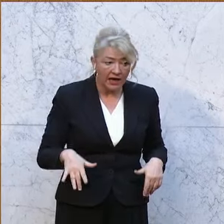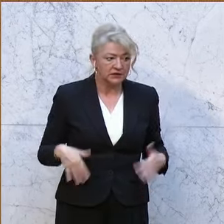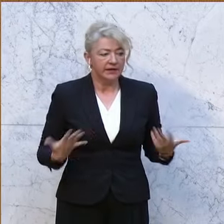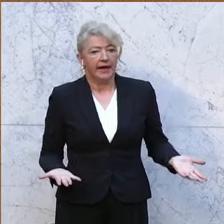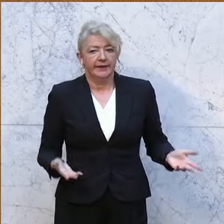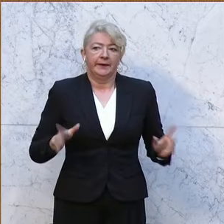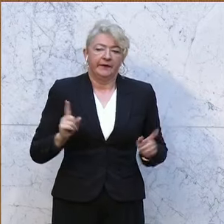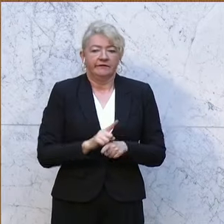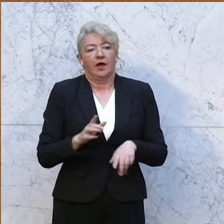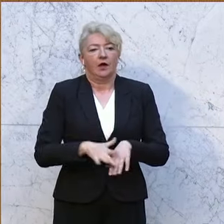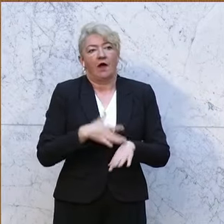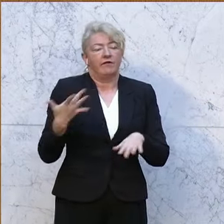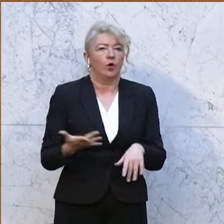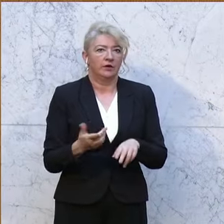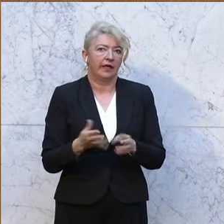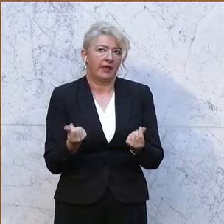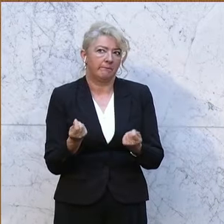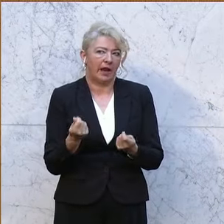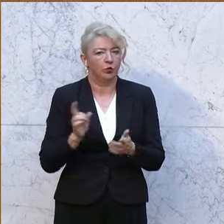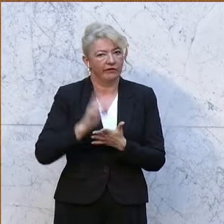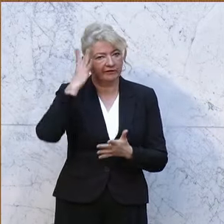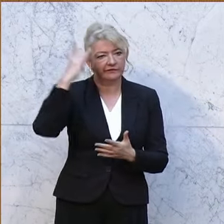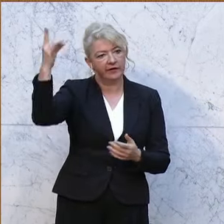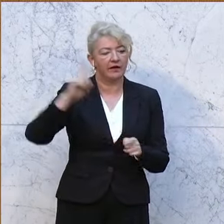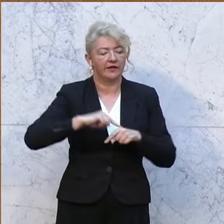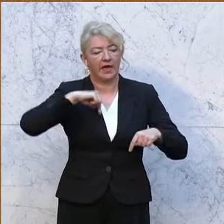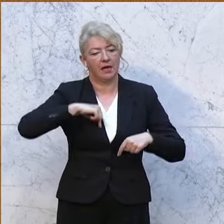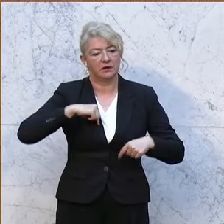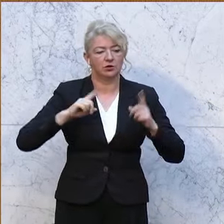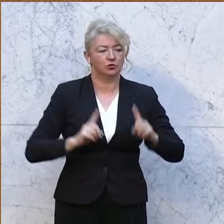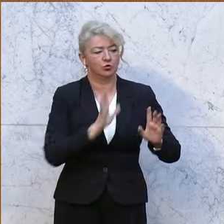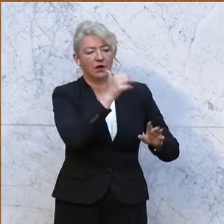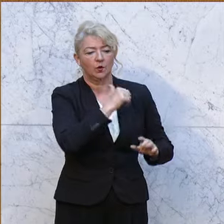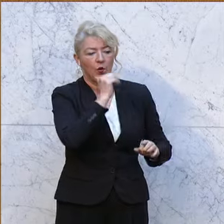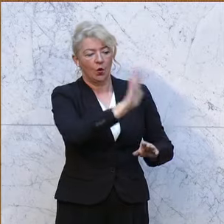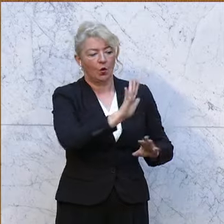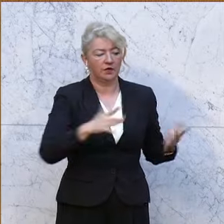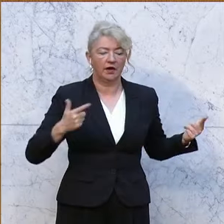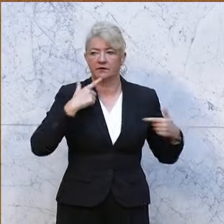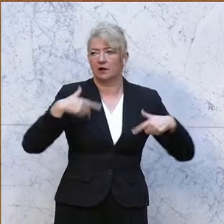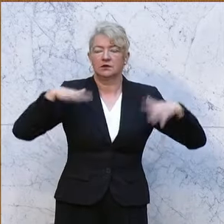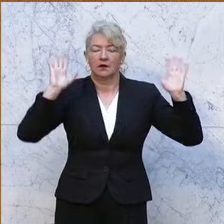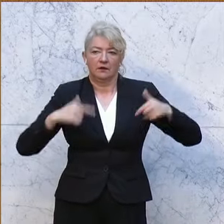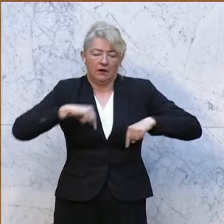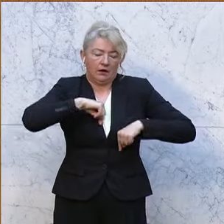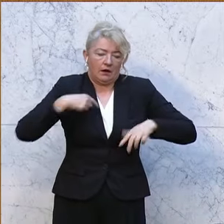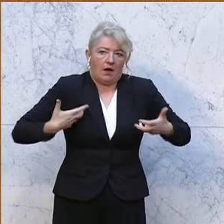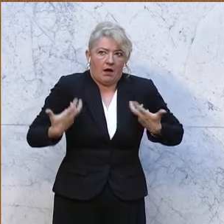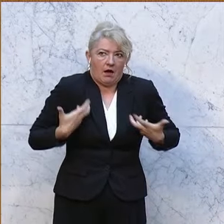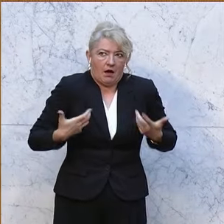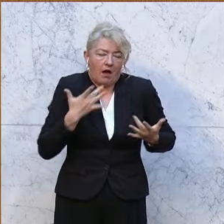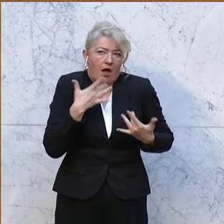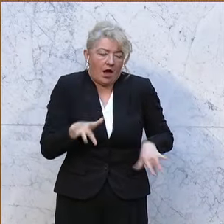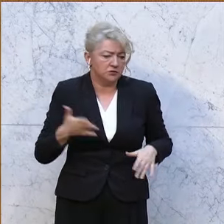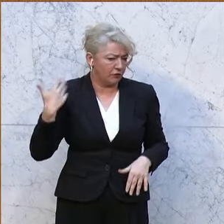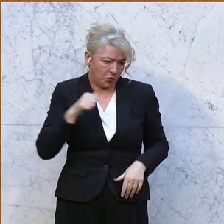gefühlte Temperatur erfunden. Da geht es um den emotionalen Zustand der jeweiligen Grünen, die sich also ganz erhitzt fühlt. Das war